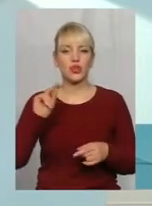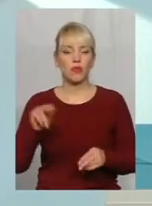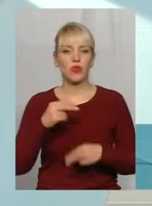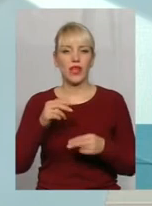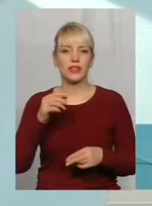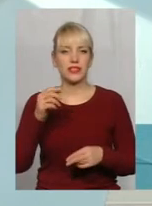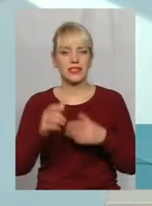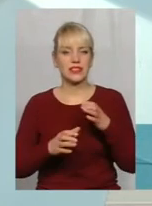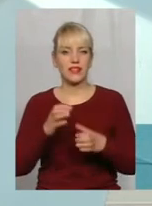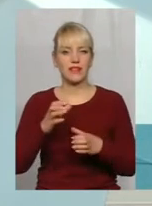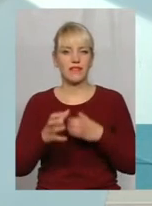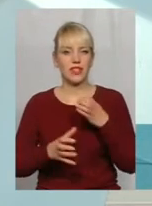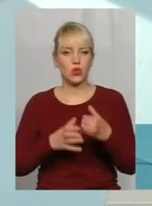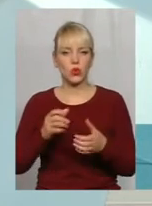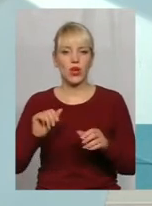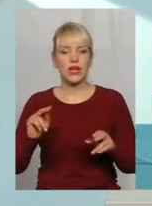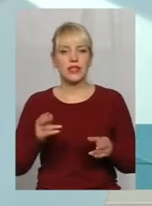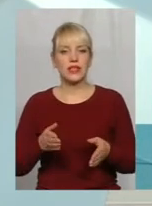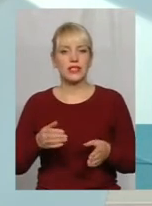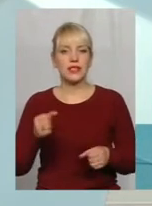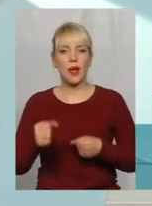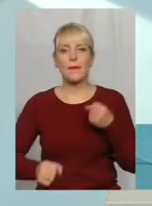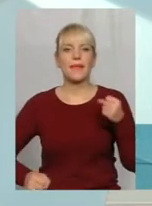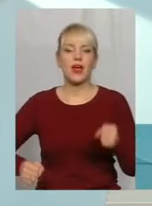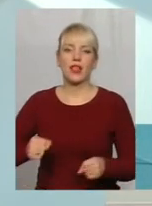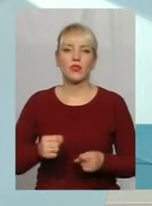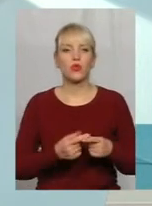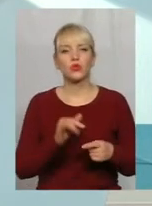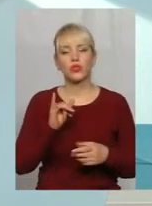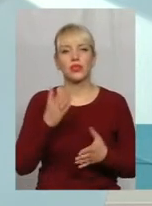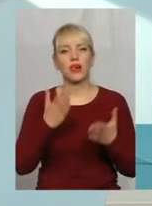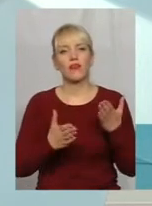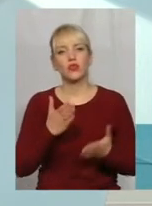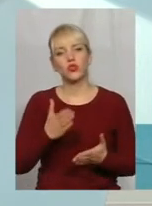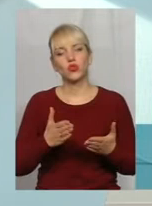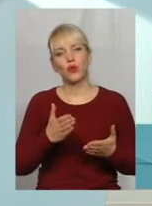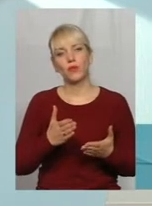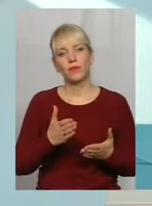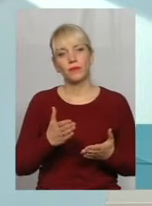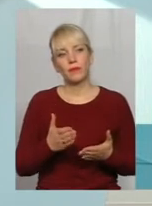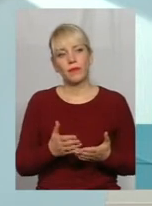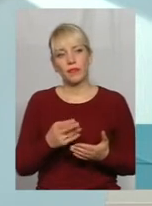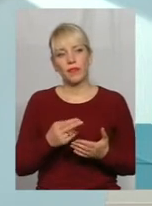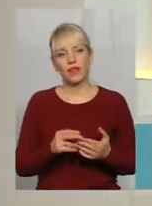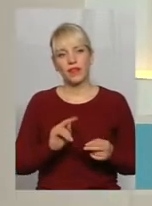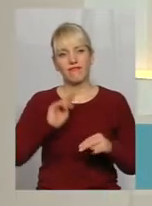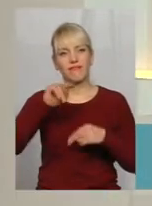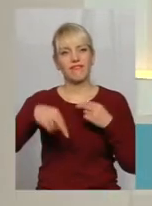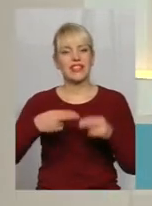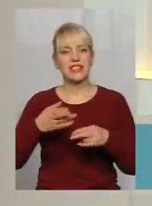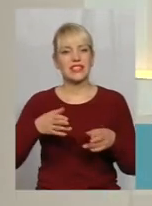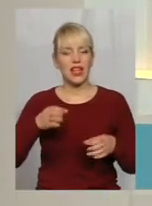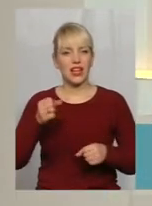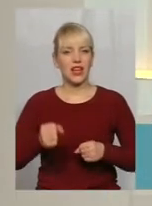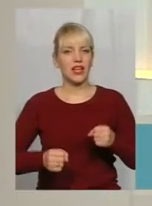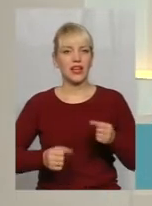І якщо повернемося в 95-й рік або цей рік, то фристайліст у нас є такий